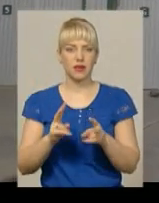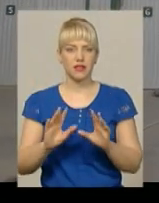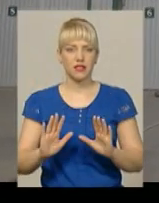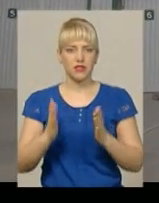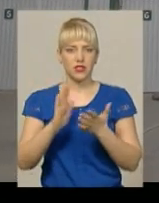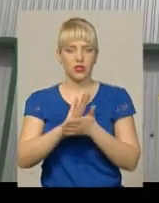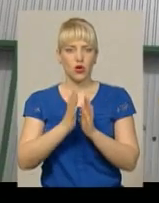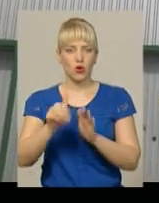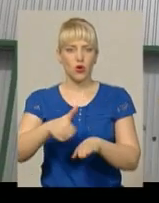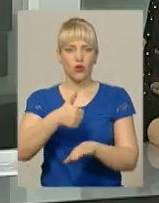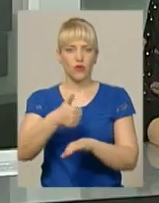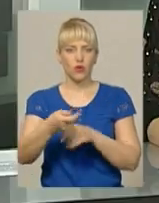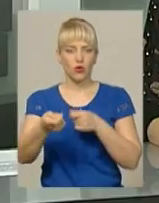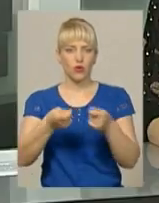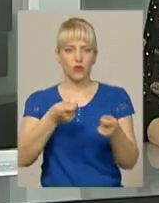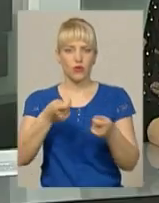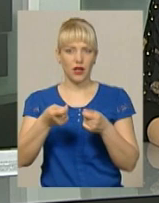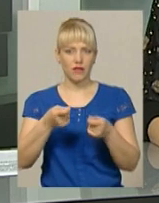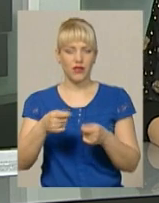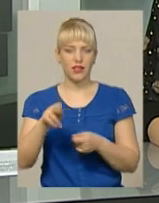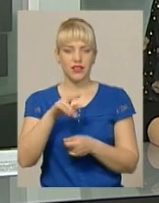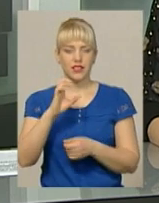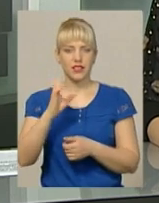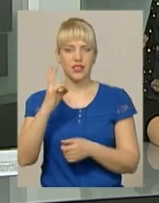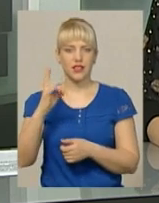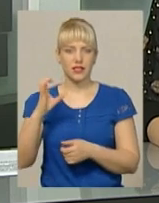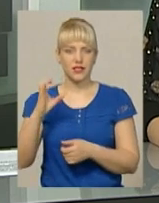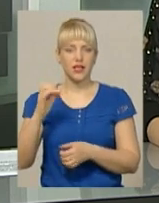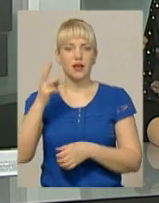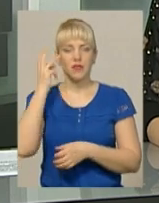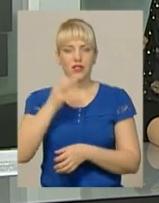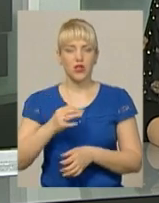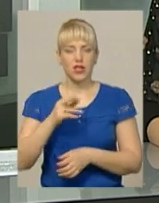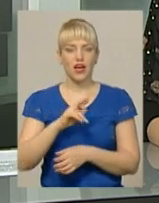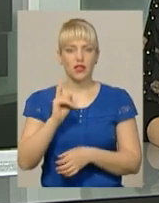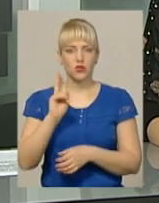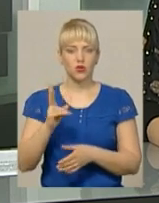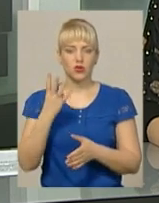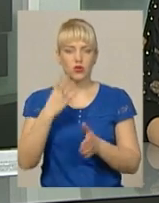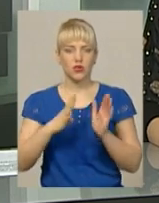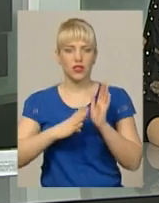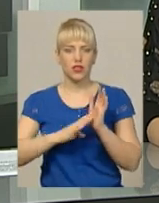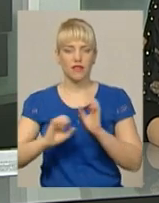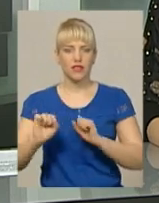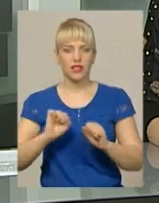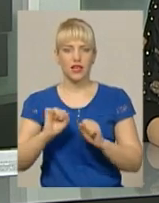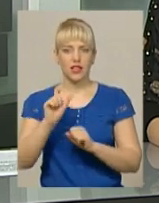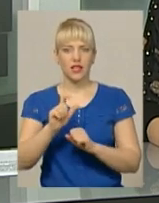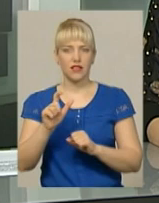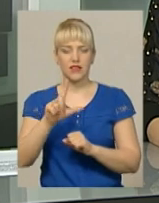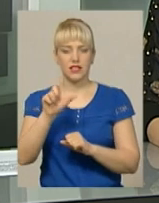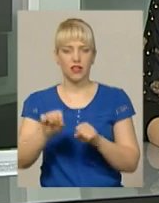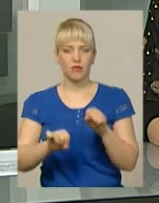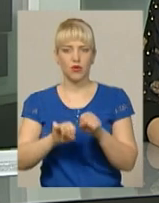головного управління ДСНС України в Хмельницькій області Сергій Яцух. 49 керівників закладів за порушення вимог пожежної безпеки